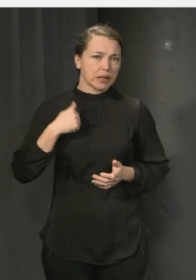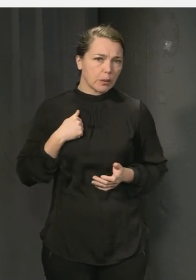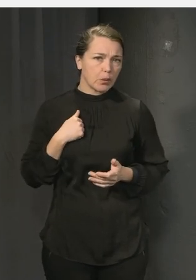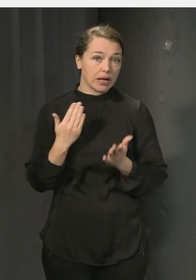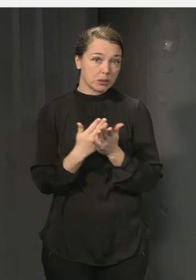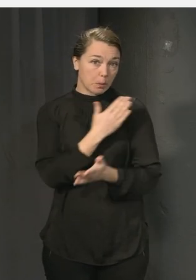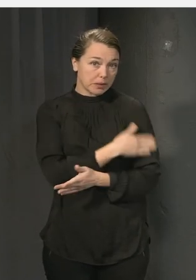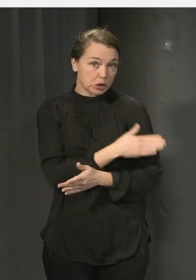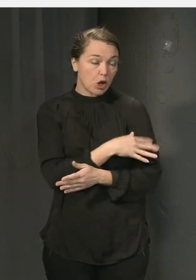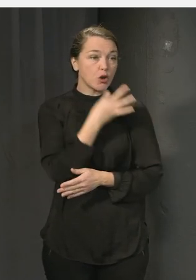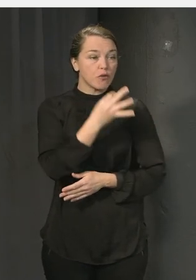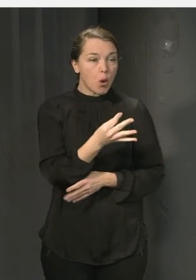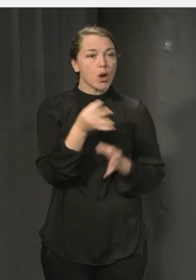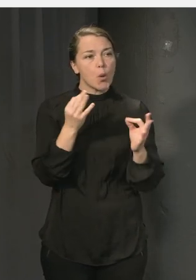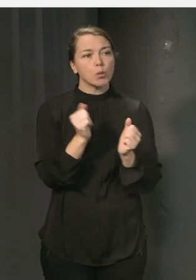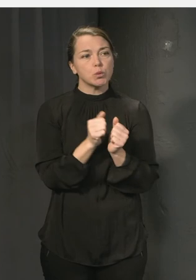jobbar just med